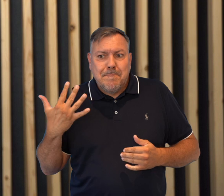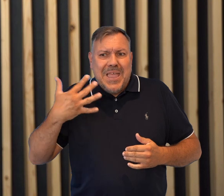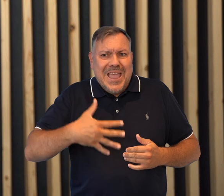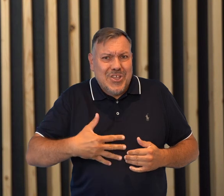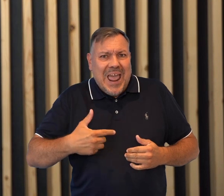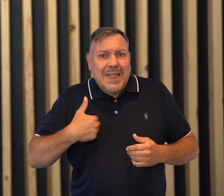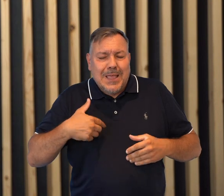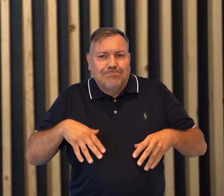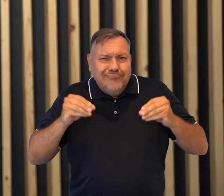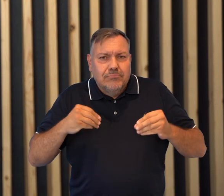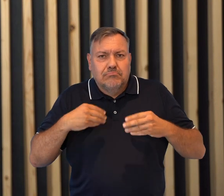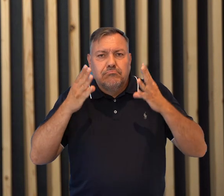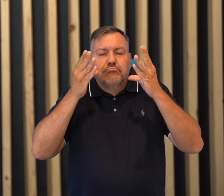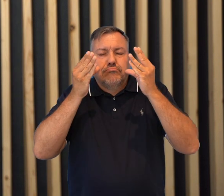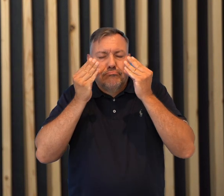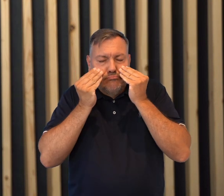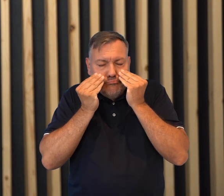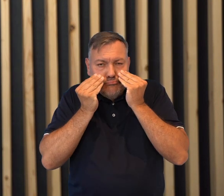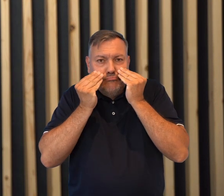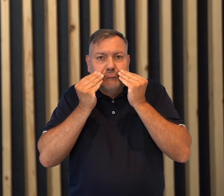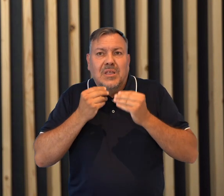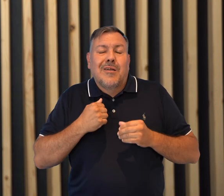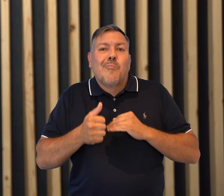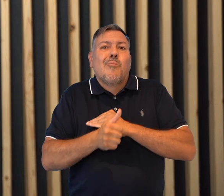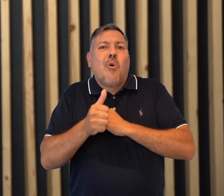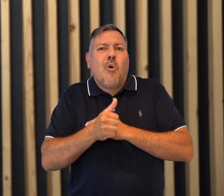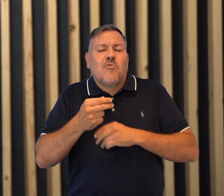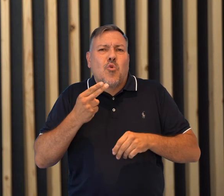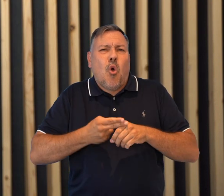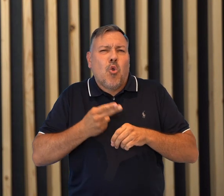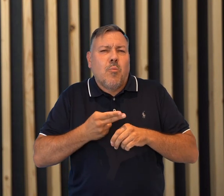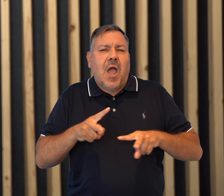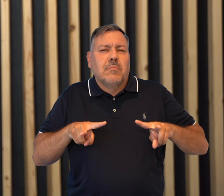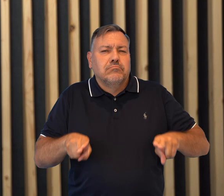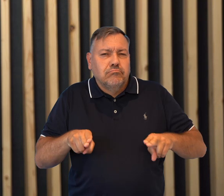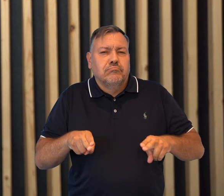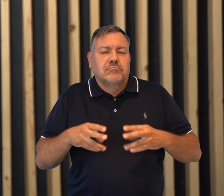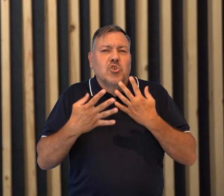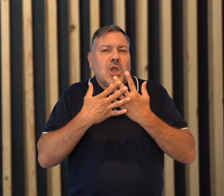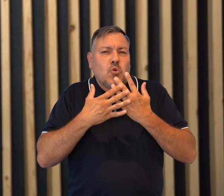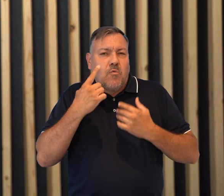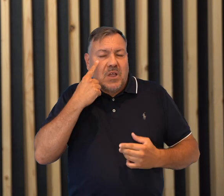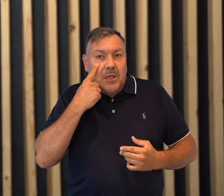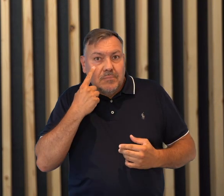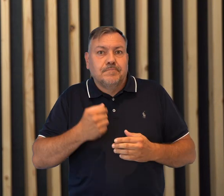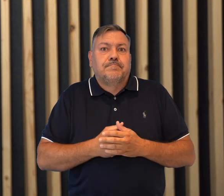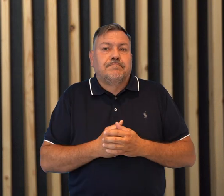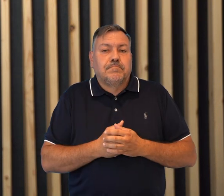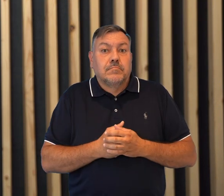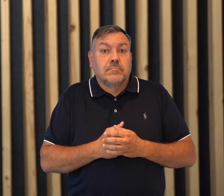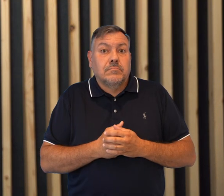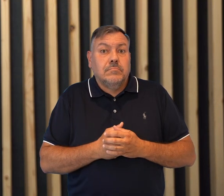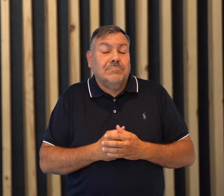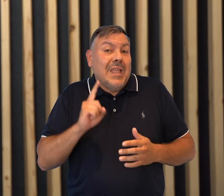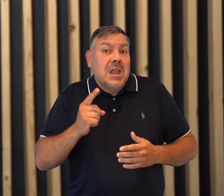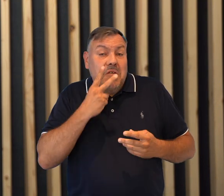niewidomą. Jak to nazywam? Przeszedłem na tę ciemną stronę mocy. Zgasło światło w wyniku siatkówczaka, nowotworu